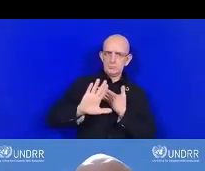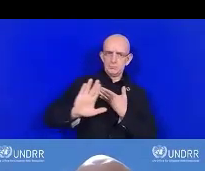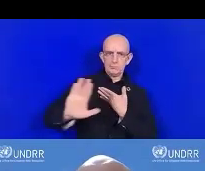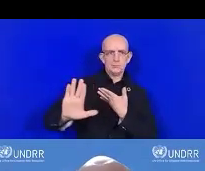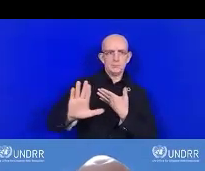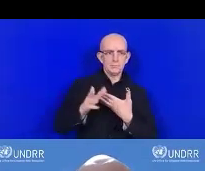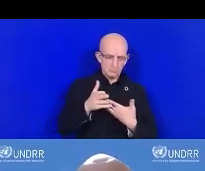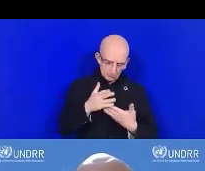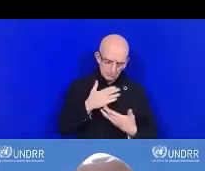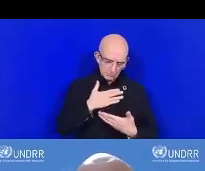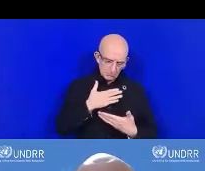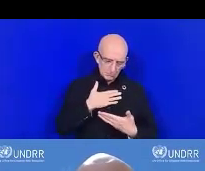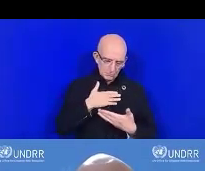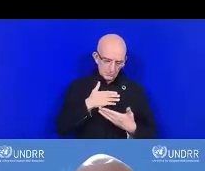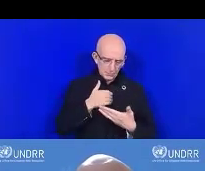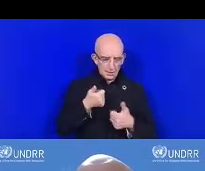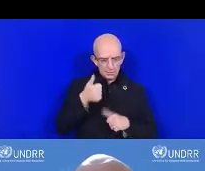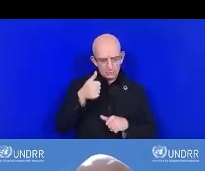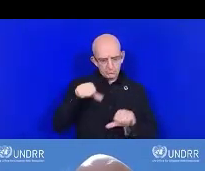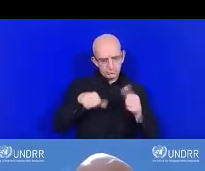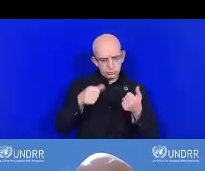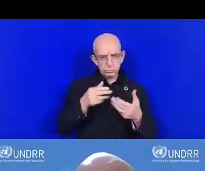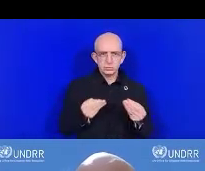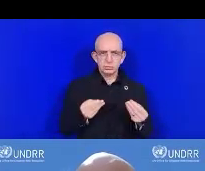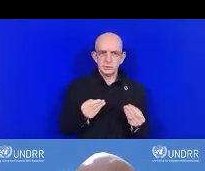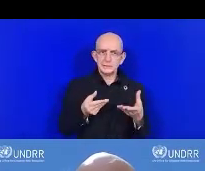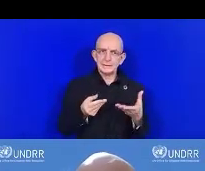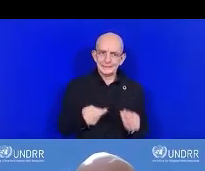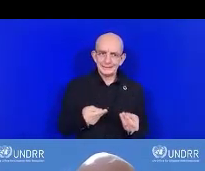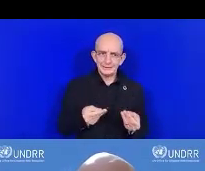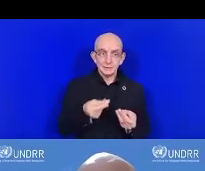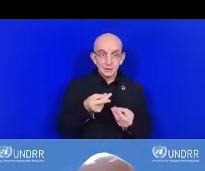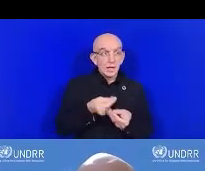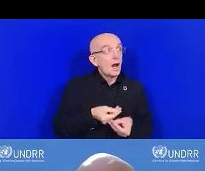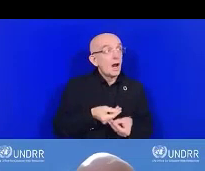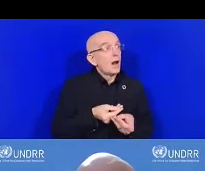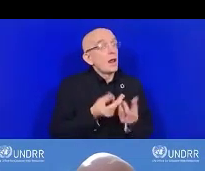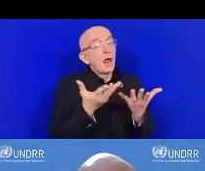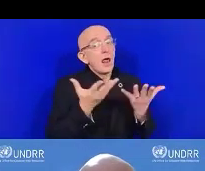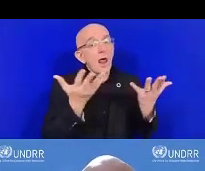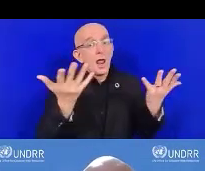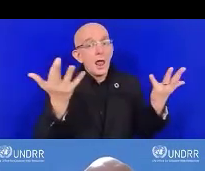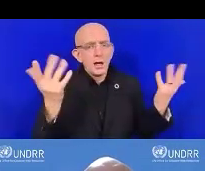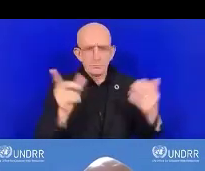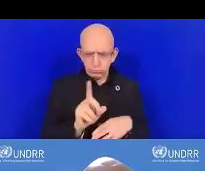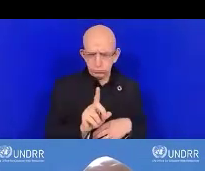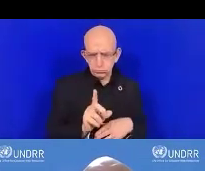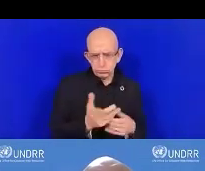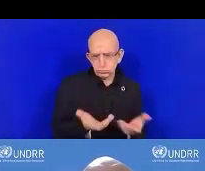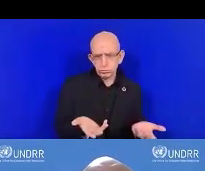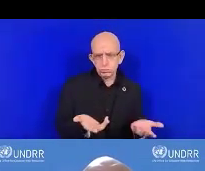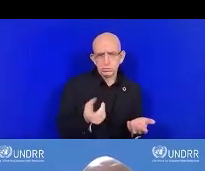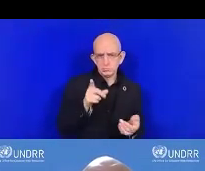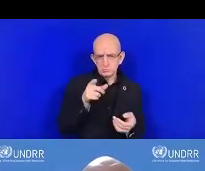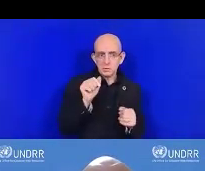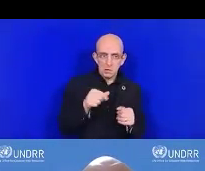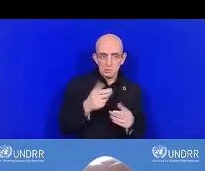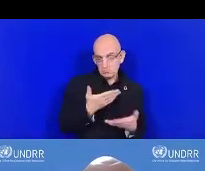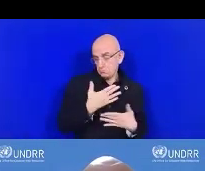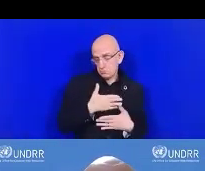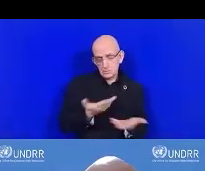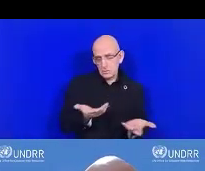privée. Vous ne devez pas partager avec personne, vous ne devez pas comparer